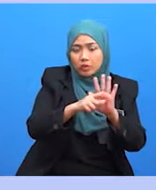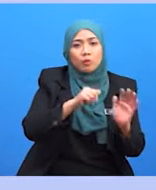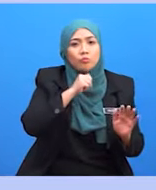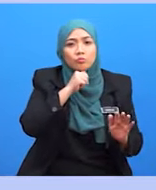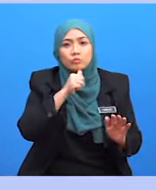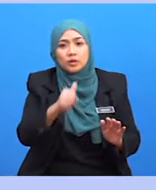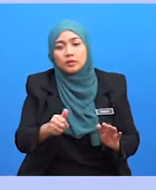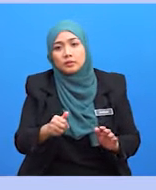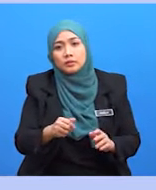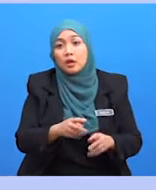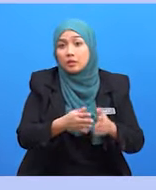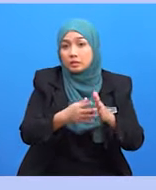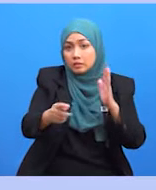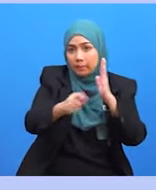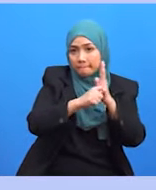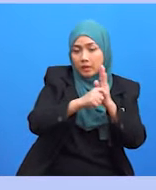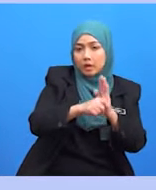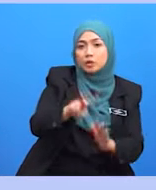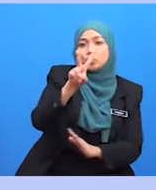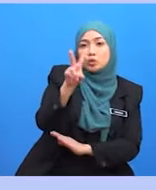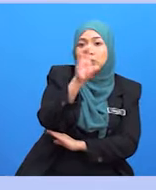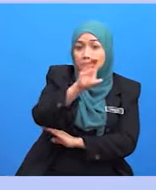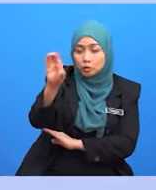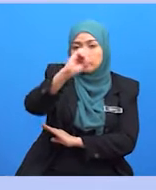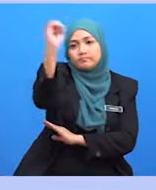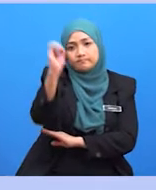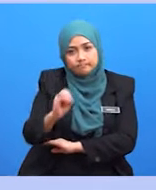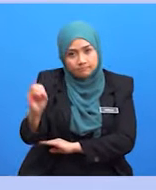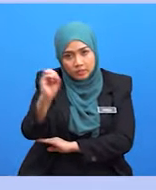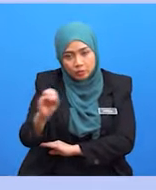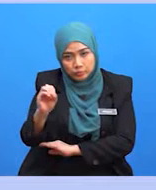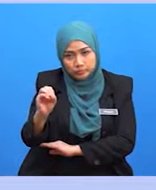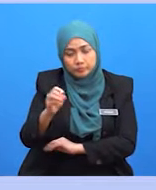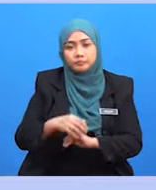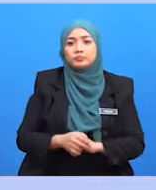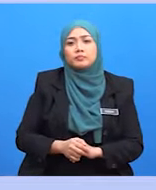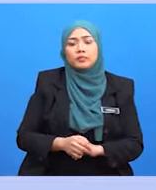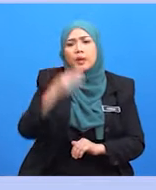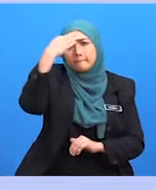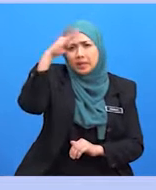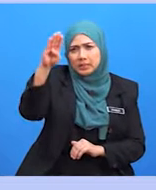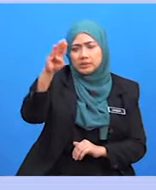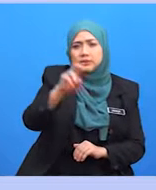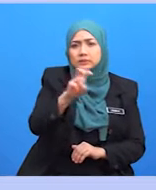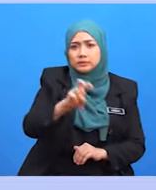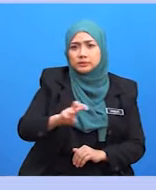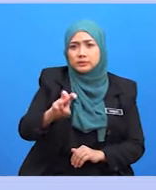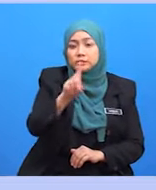menambah berskala 200% bagi bersaiz 150 darab